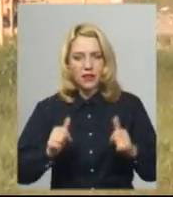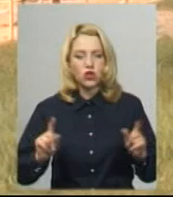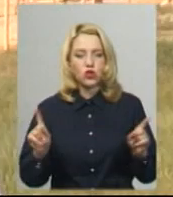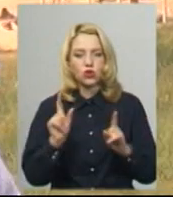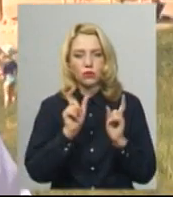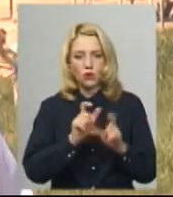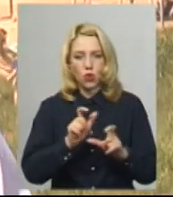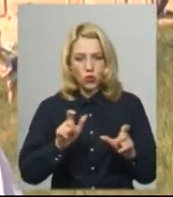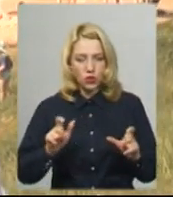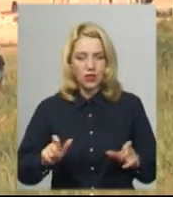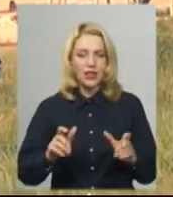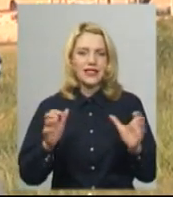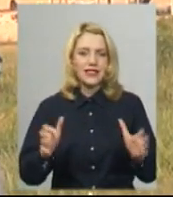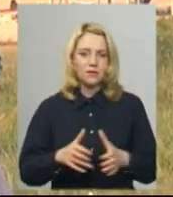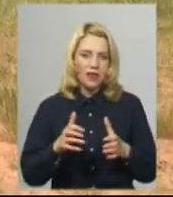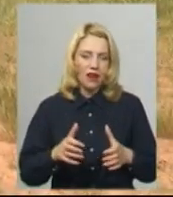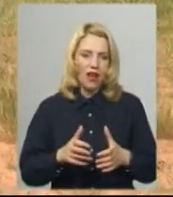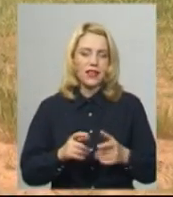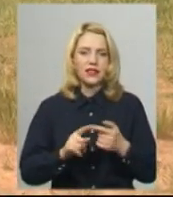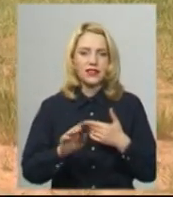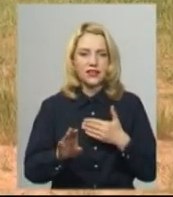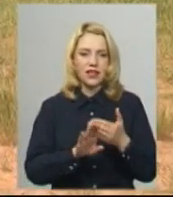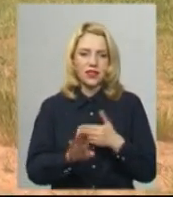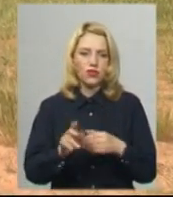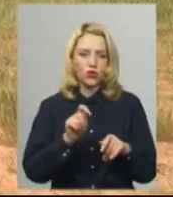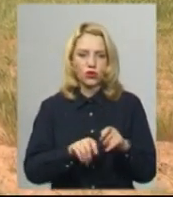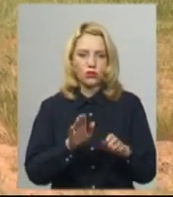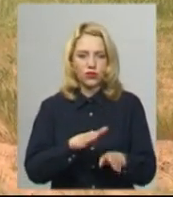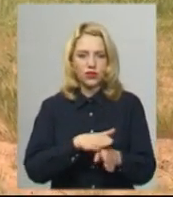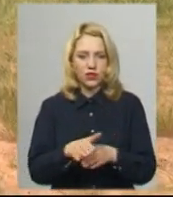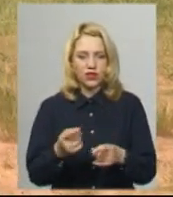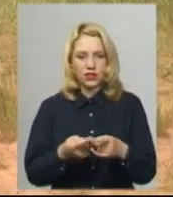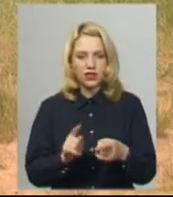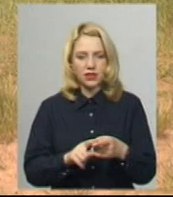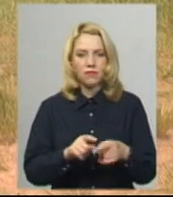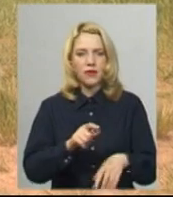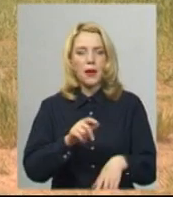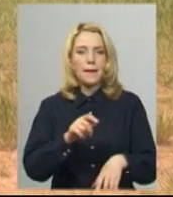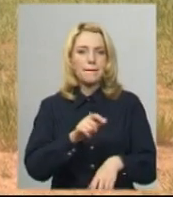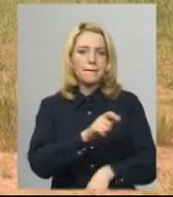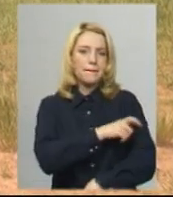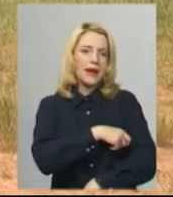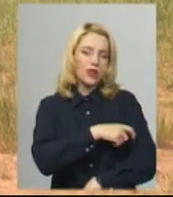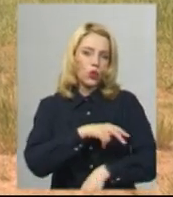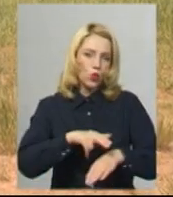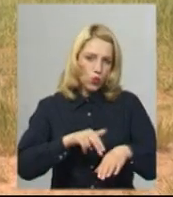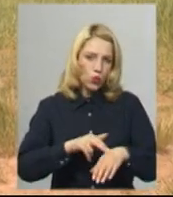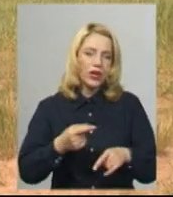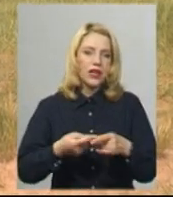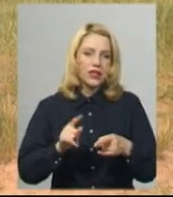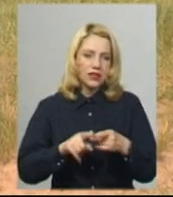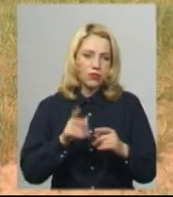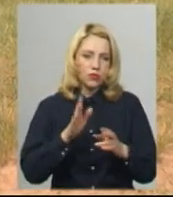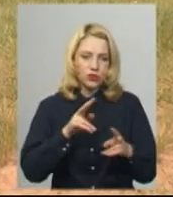зберігали дистанцію. Контроль буде здійснювати за цим велопатруль. В їх обов'язки входять